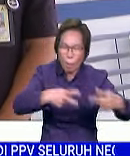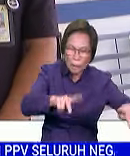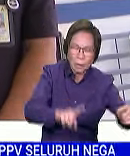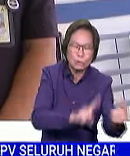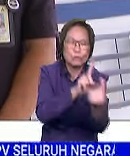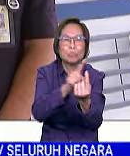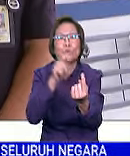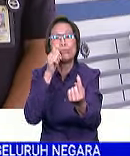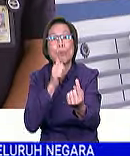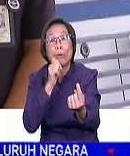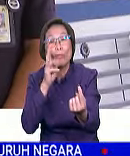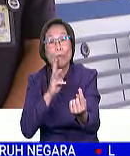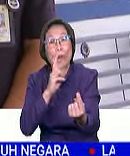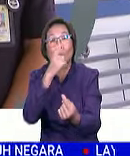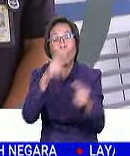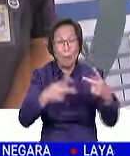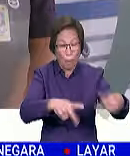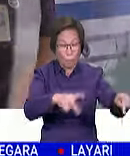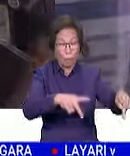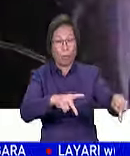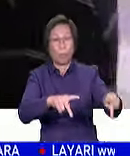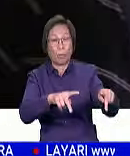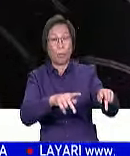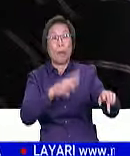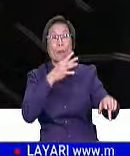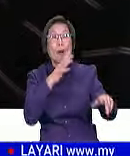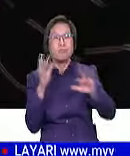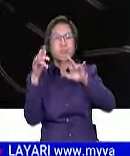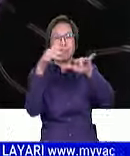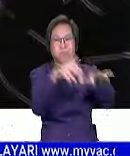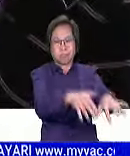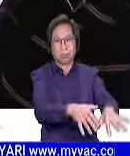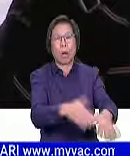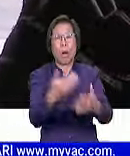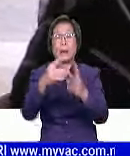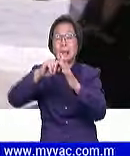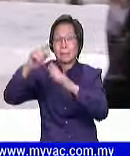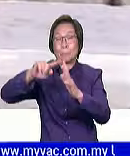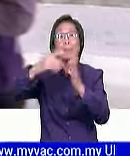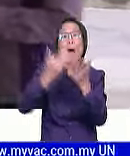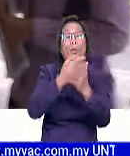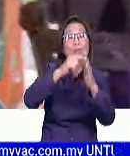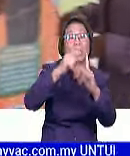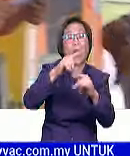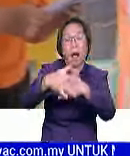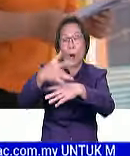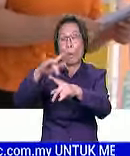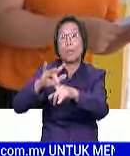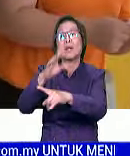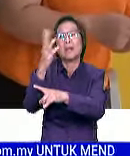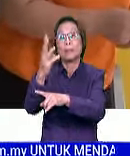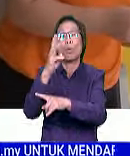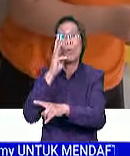-pasar, yang mana kawasan pasar ini, kawasan tumpuan ibu-ibu. Walaupun baru saja aktif awal bulan Jun ini, Amanita Pinampang